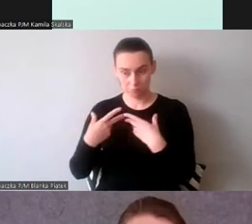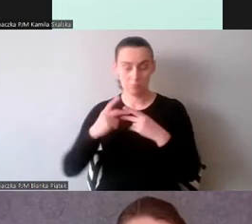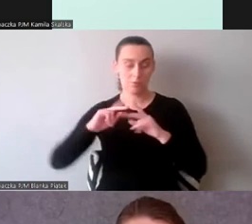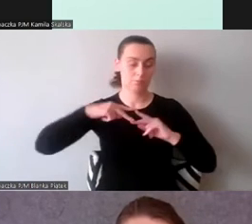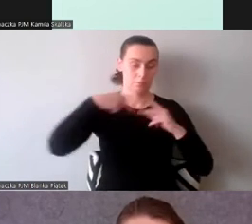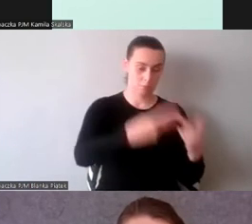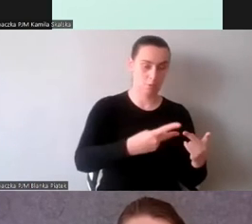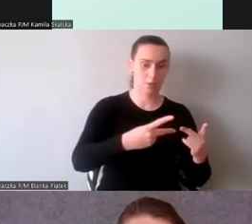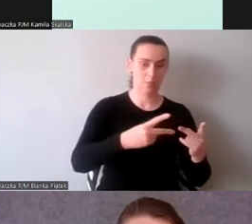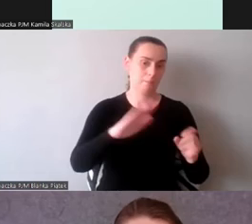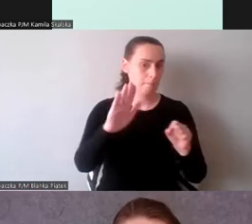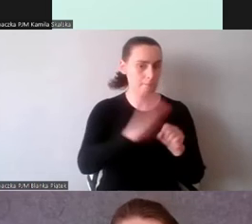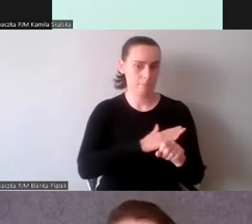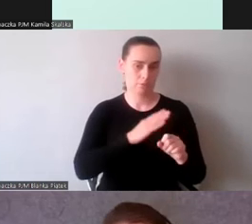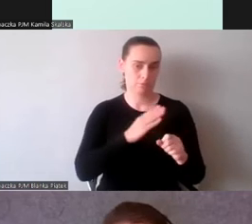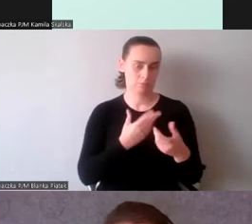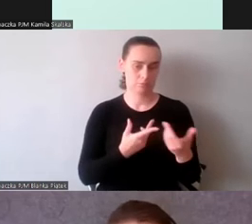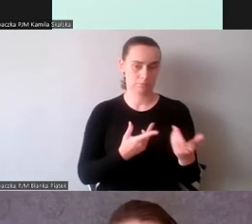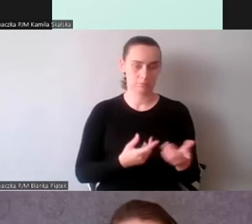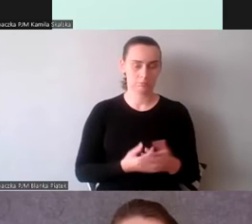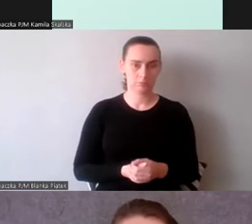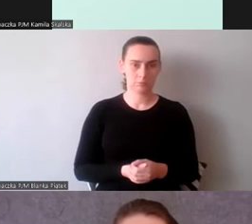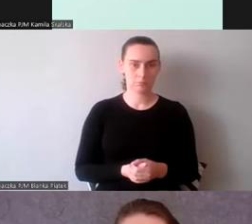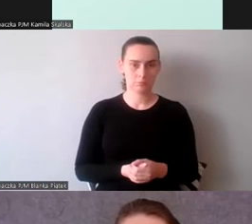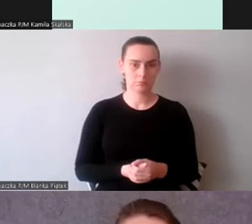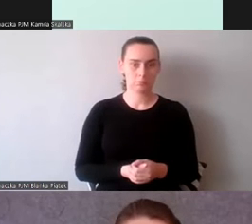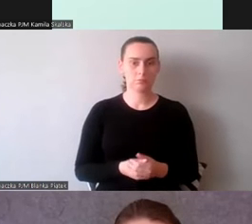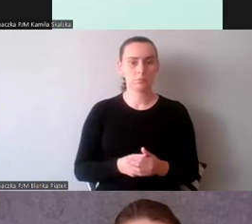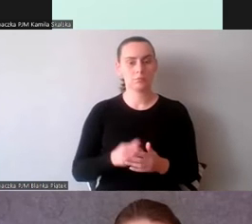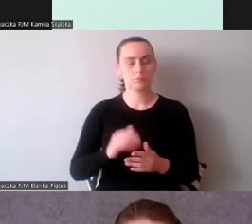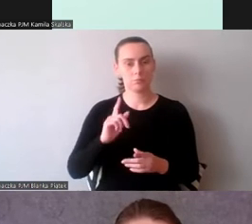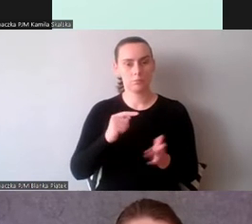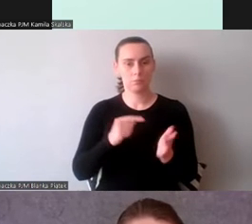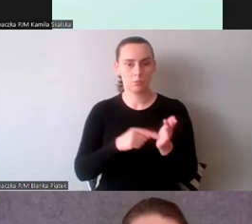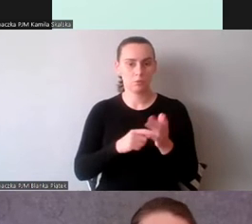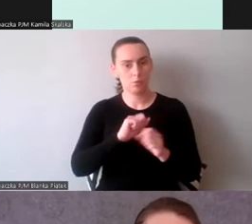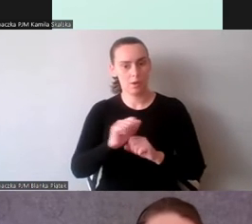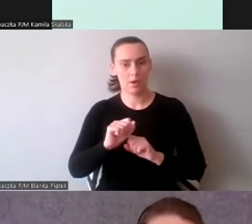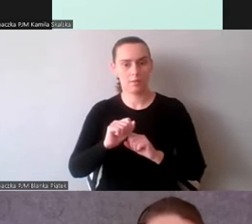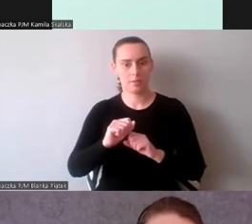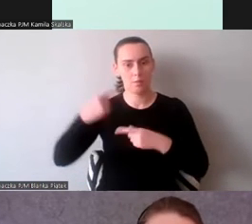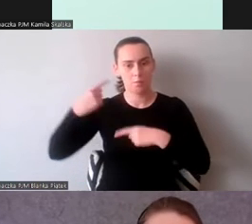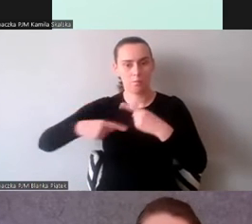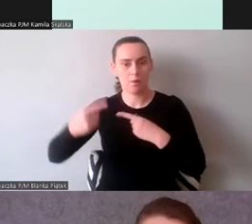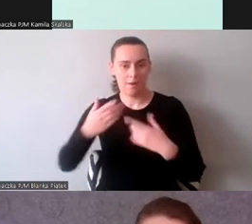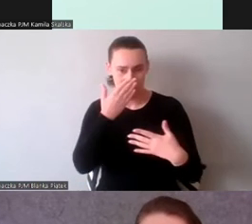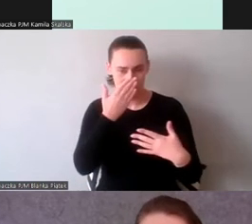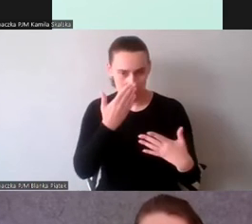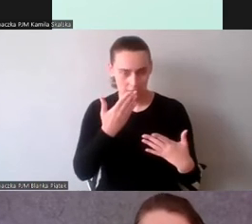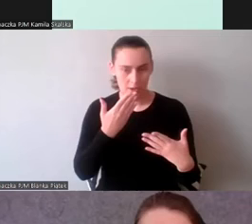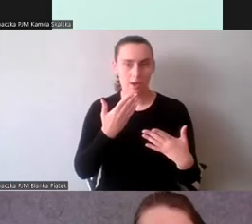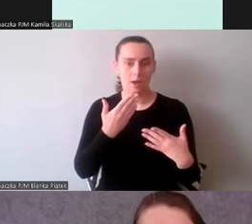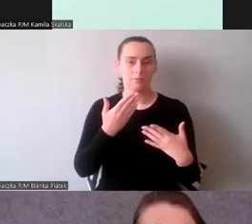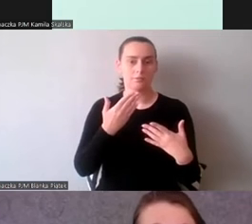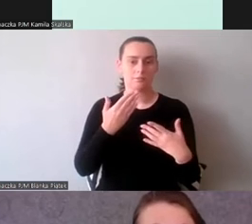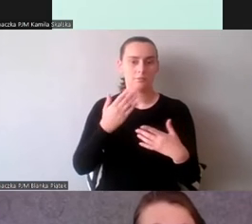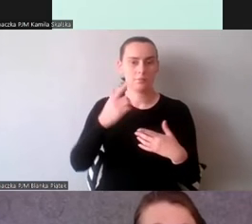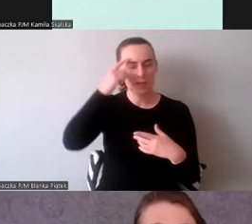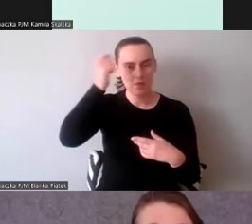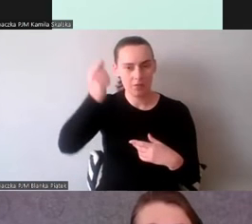Pojawiają się wówczas następujące procesy – spostrzeganie, rozumienie, zapamiętywanie,